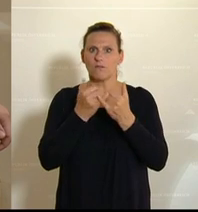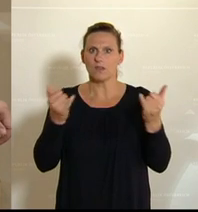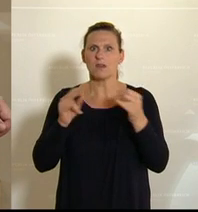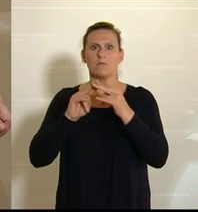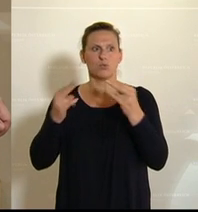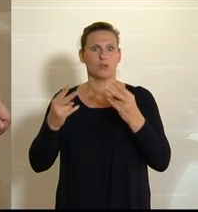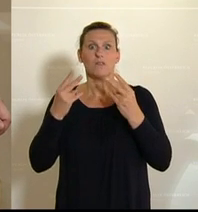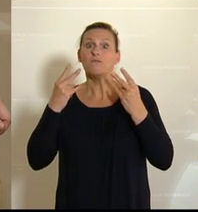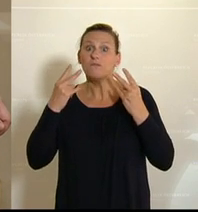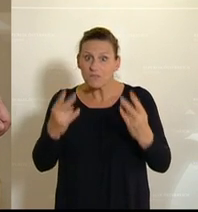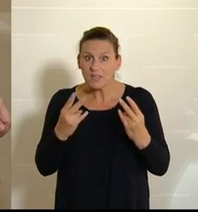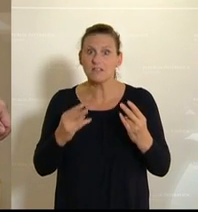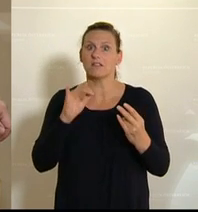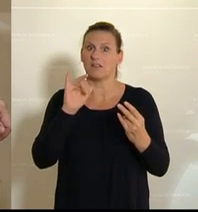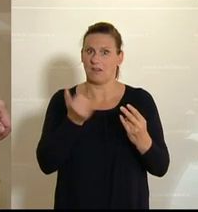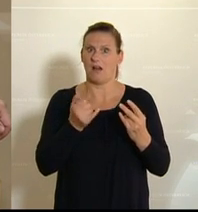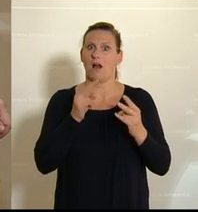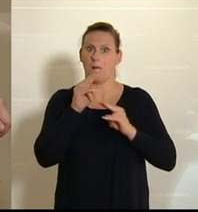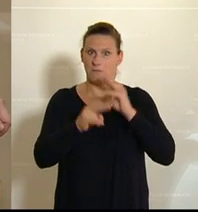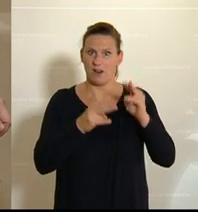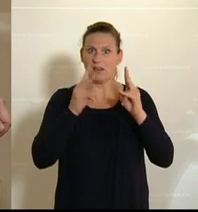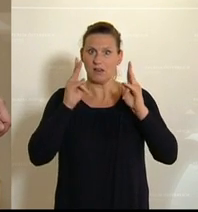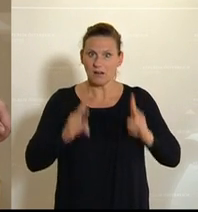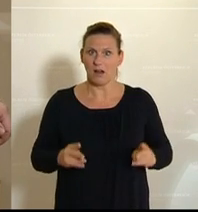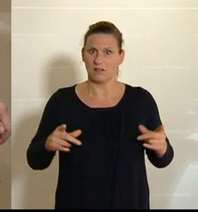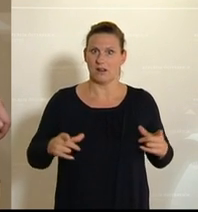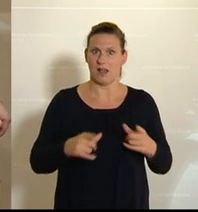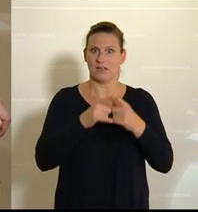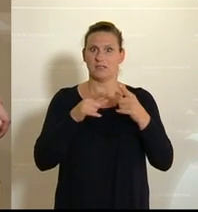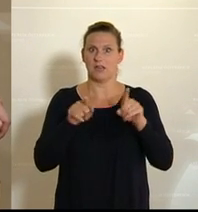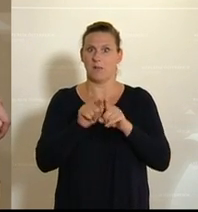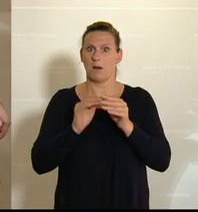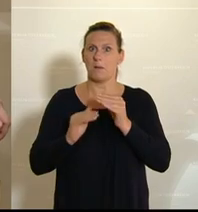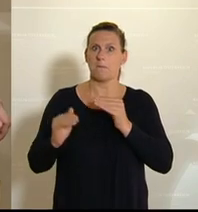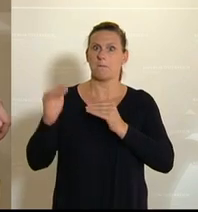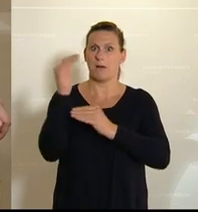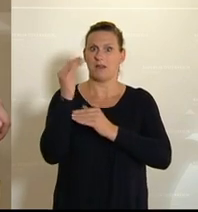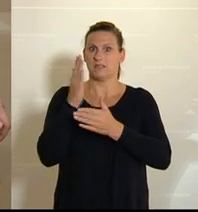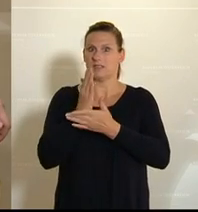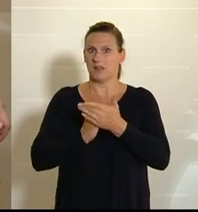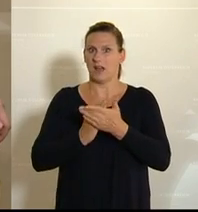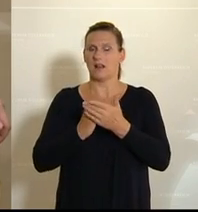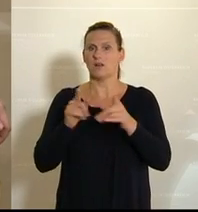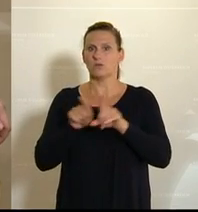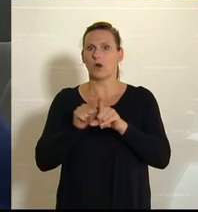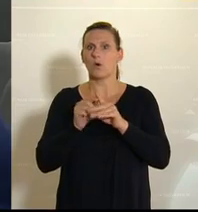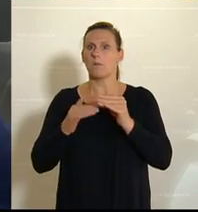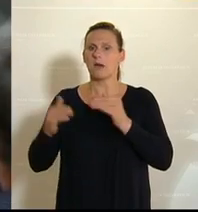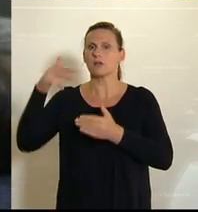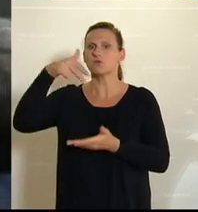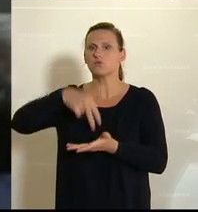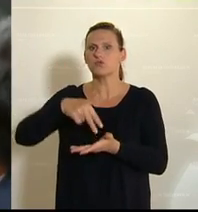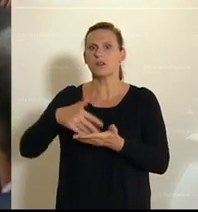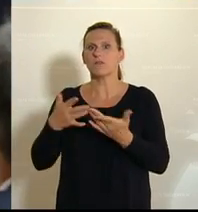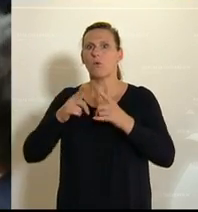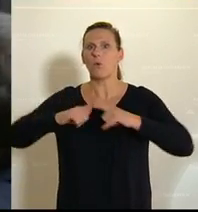einen wichtigen Beitrag zur Pflegefinanzierung, aber der überwiegende Teil, beziehungsweise die überwiegende Zuständigkeit